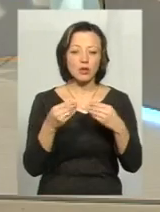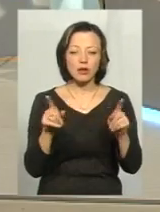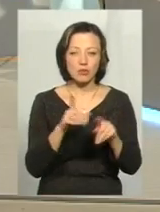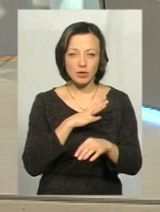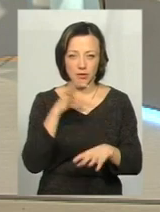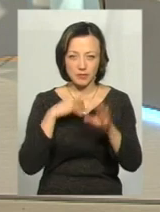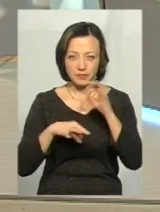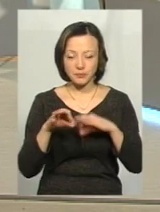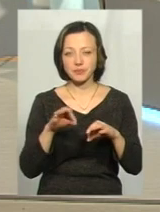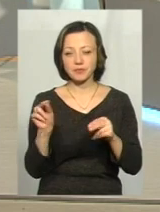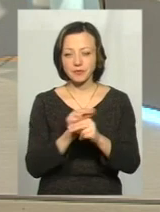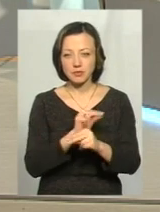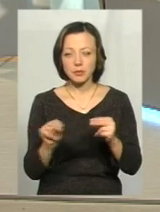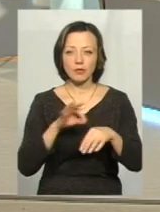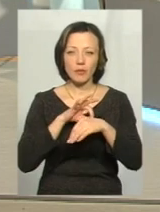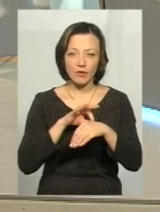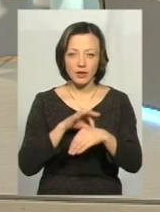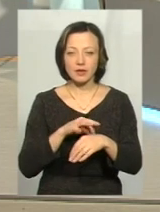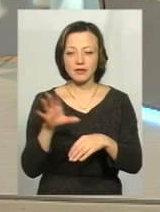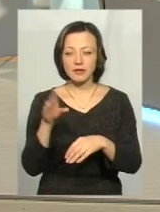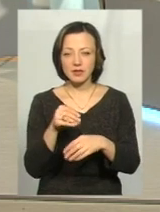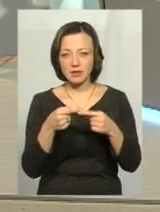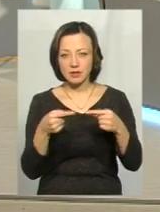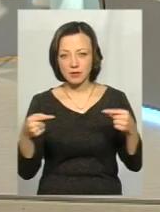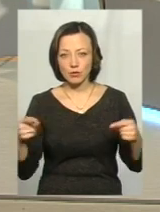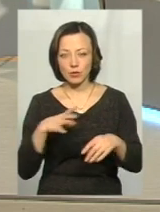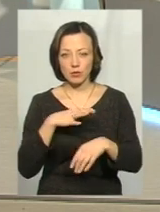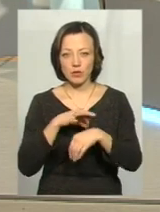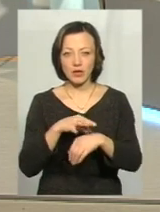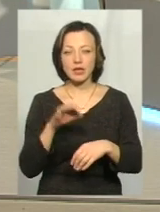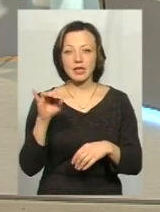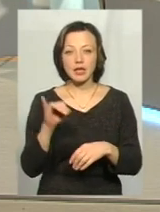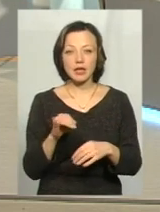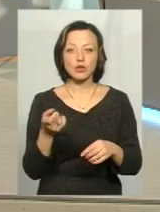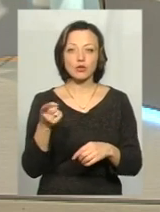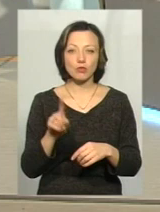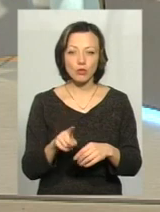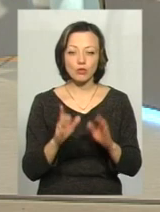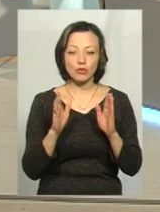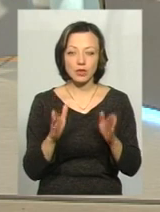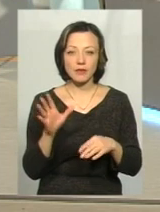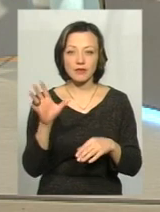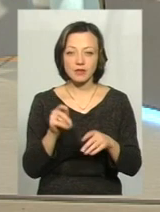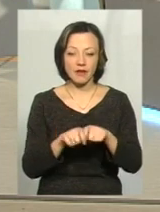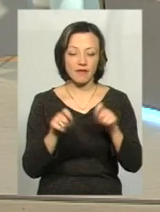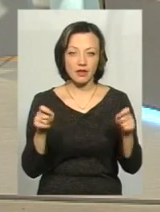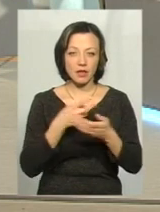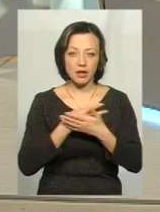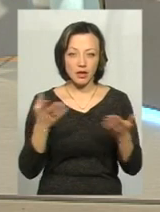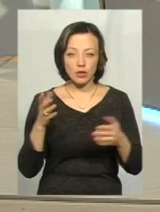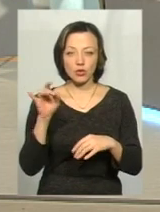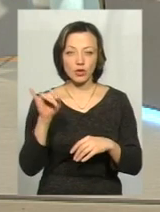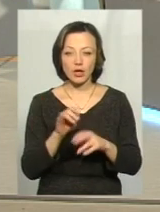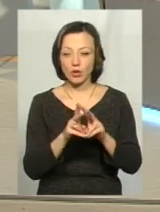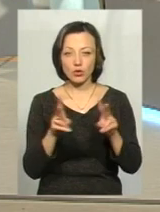були призначені, проведені, всі лікарські засоби, які були проведені. І тому воно буде все відкрито. І